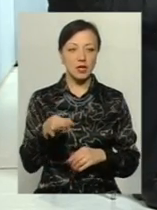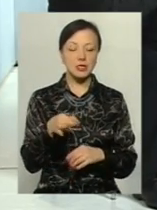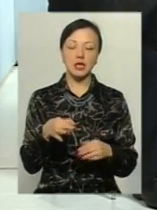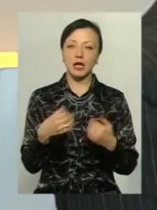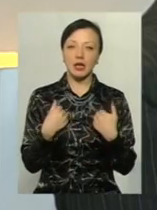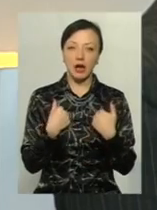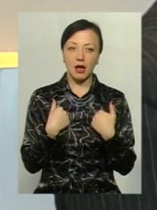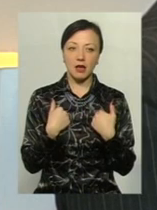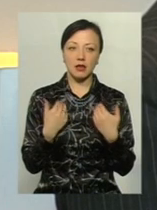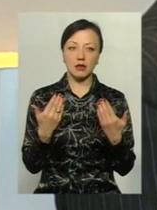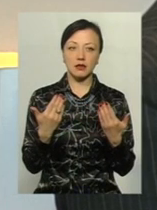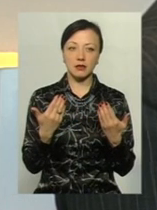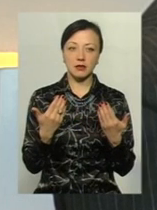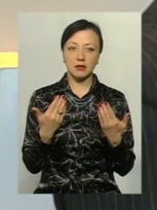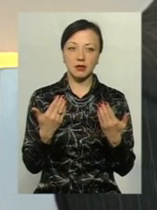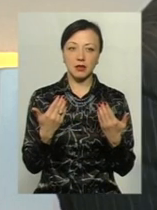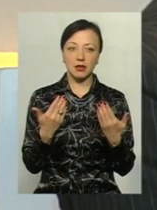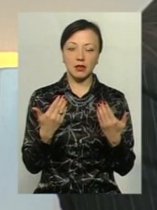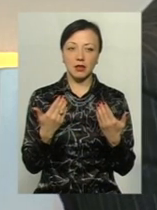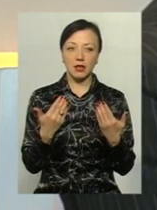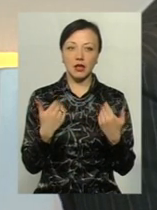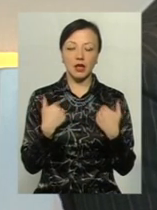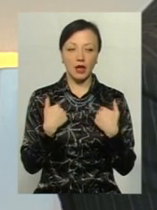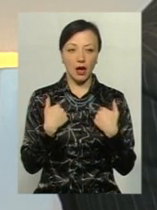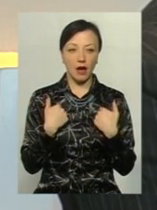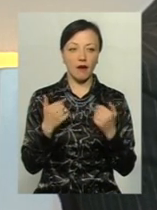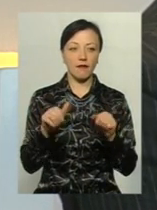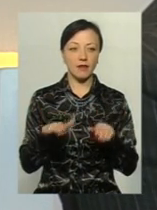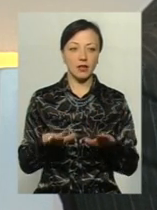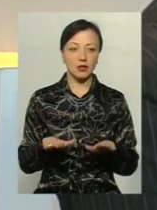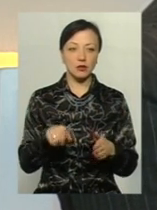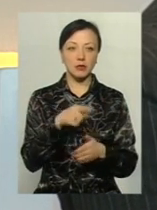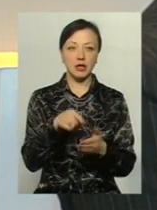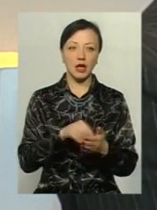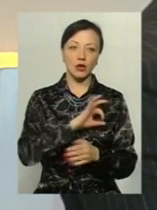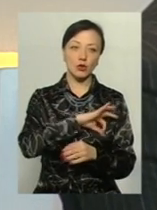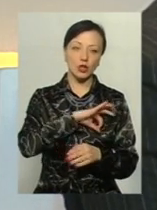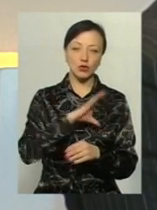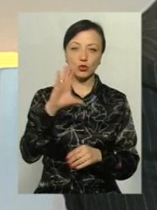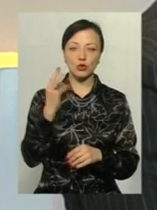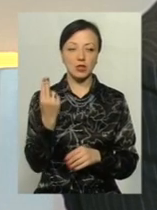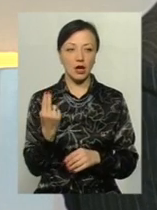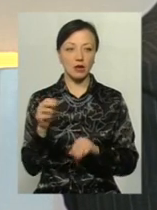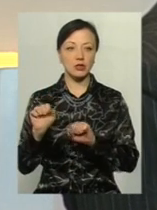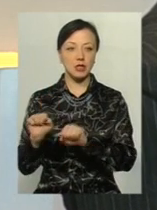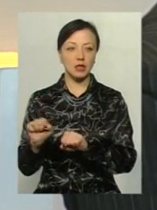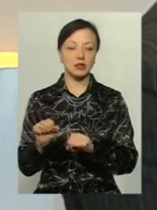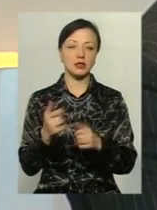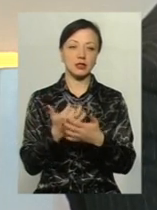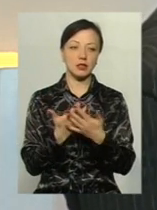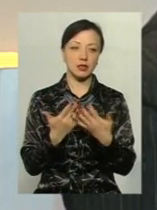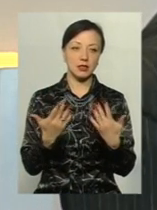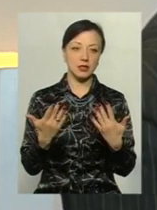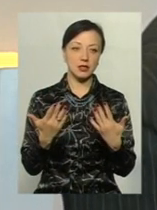просто навіть з якоїсь реабілітації, тому що я вирішував там питання правового, соціального захисту, захищав на різних